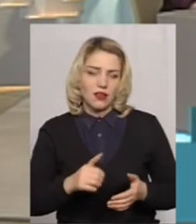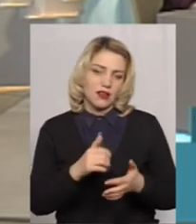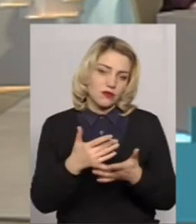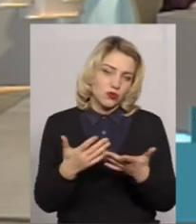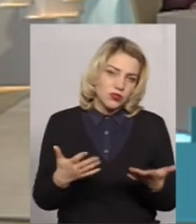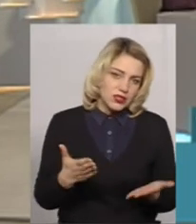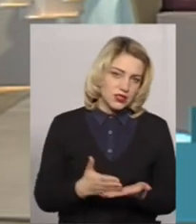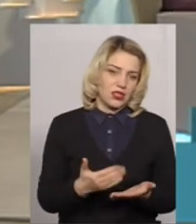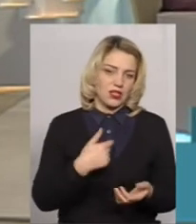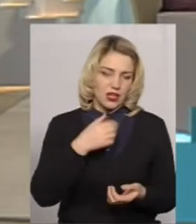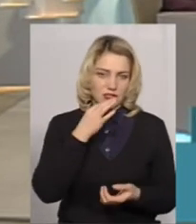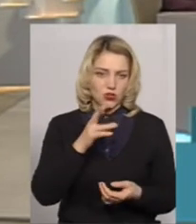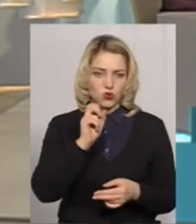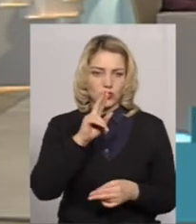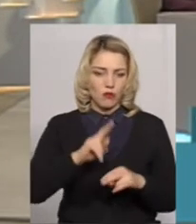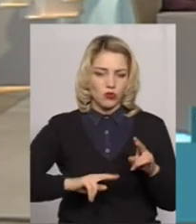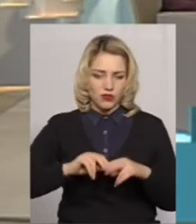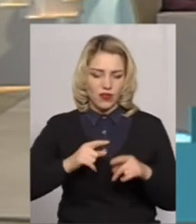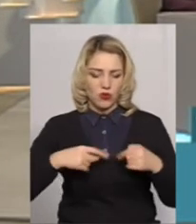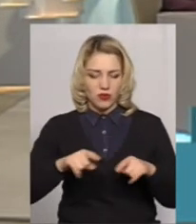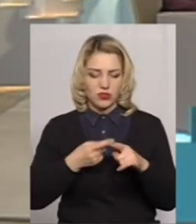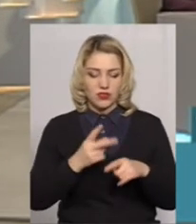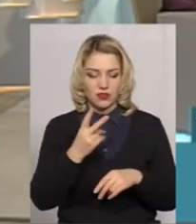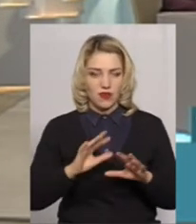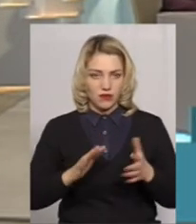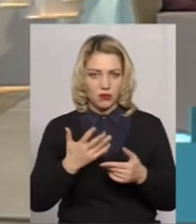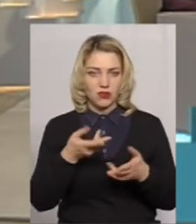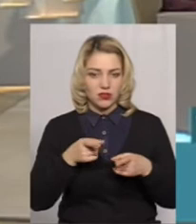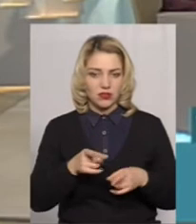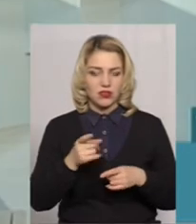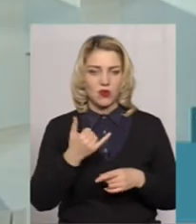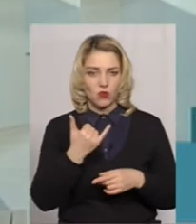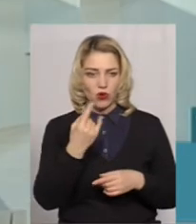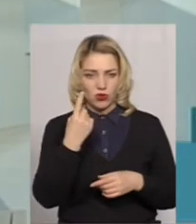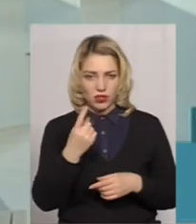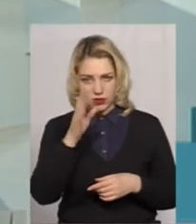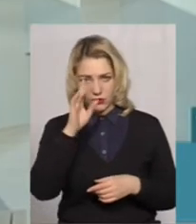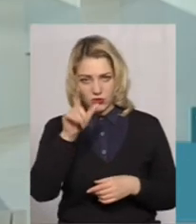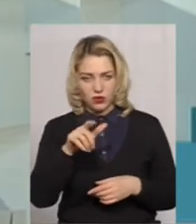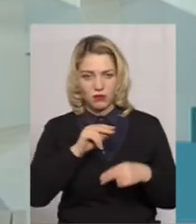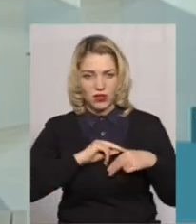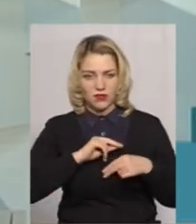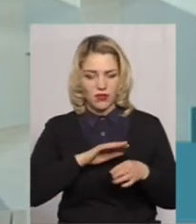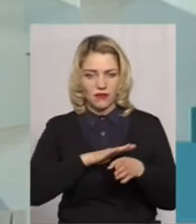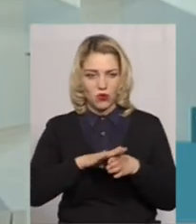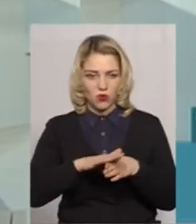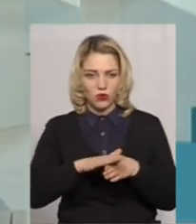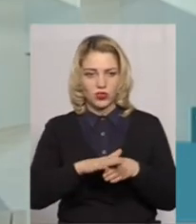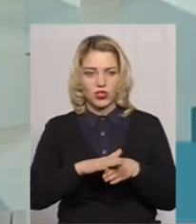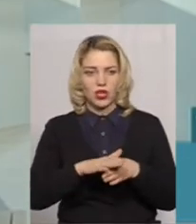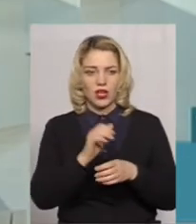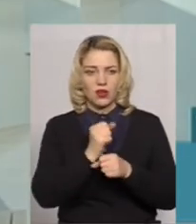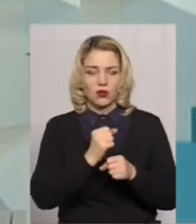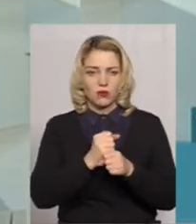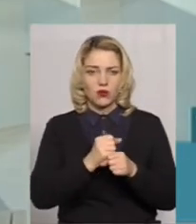різні є. Я скажу за будівельну галузь, за цих два випадки. Дійсно, один у нас на будівельному виданчику працівник, виконуючи певні